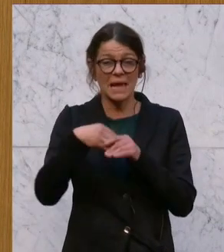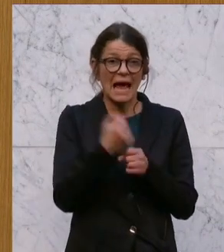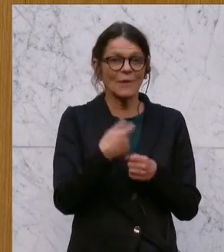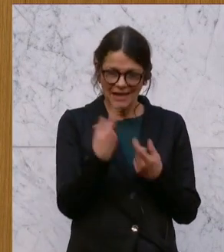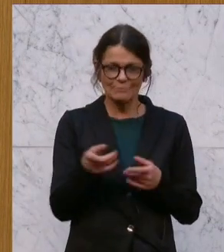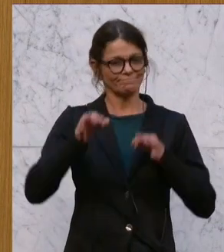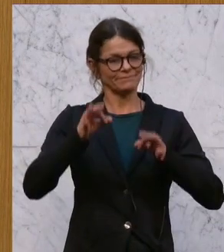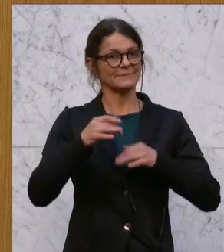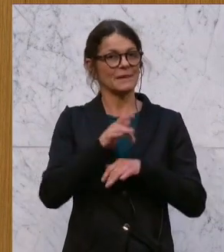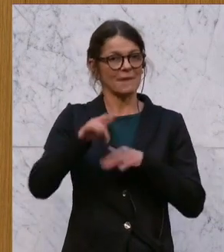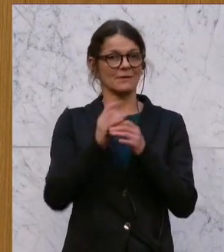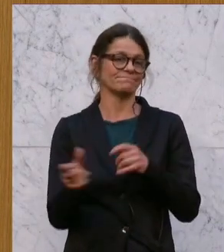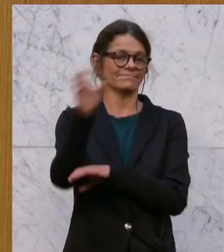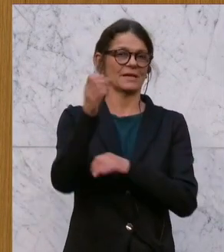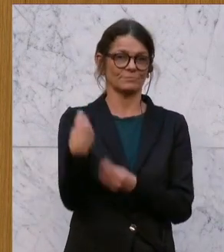Positionen im Staat bringt.